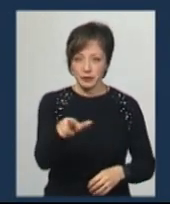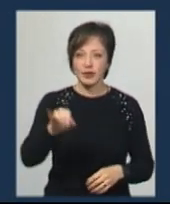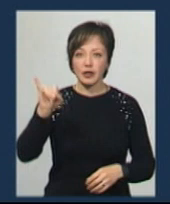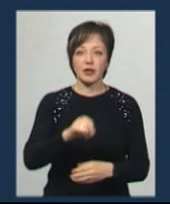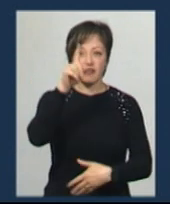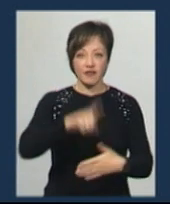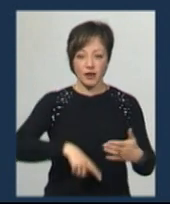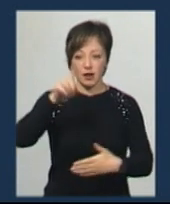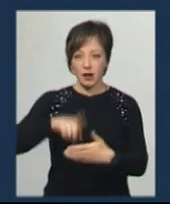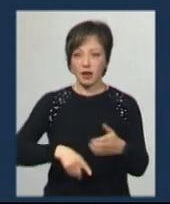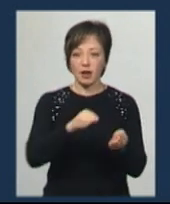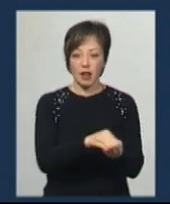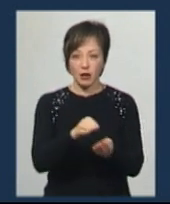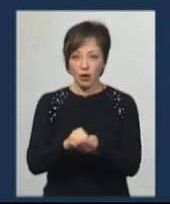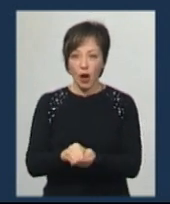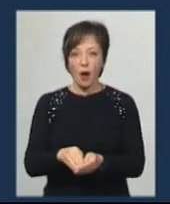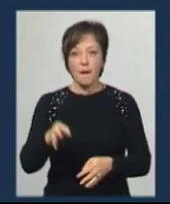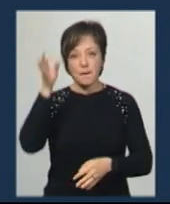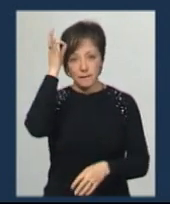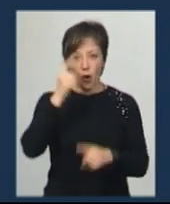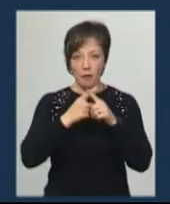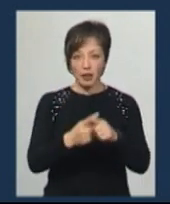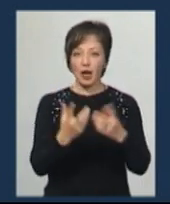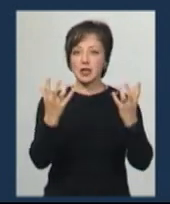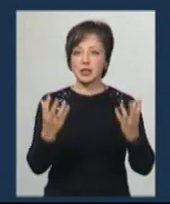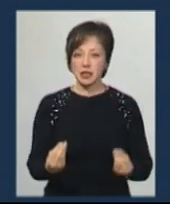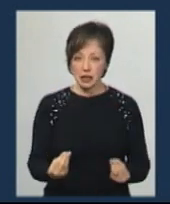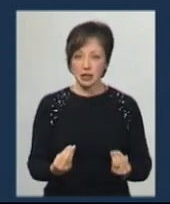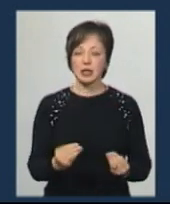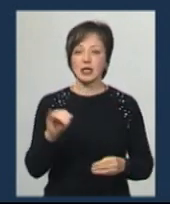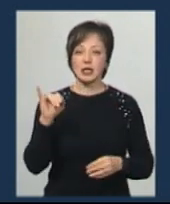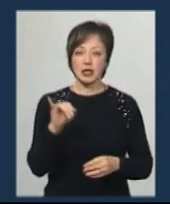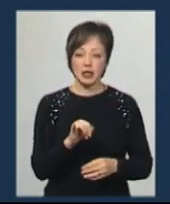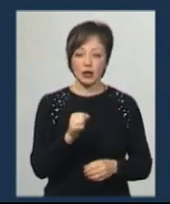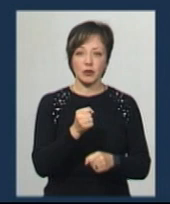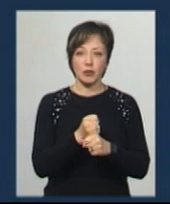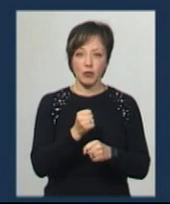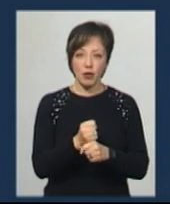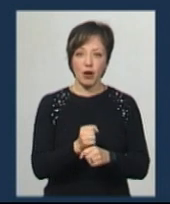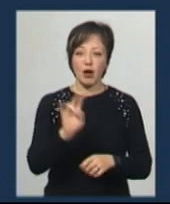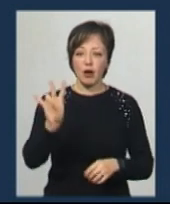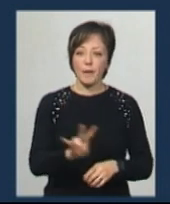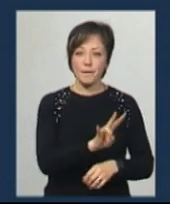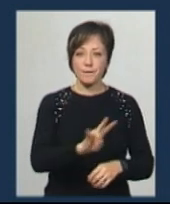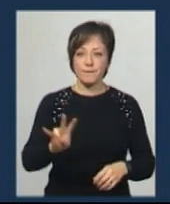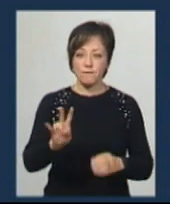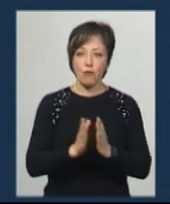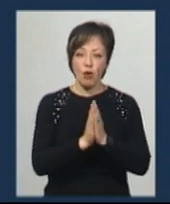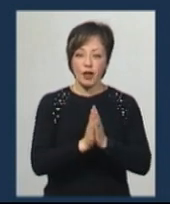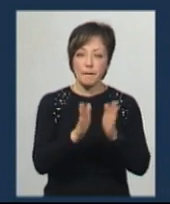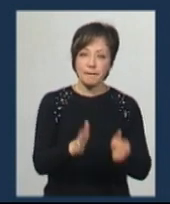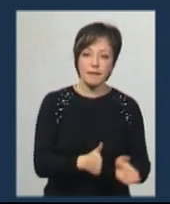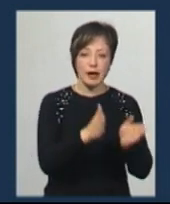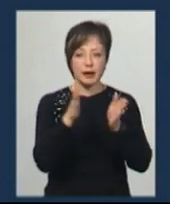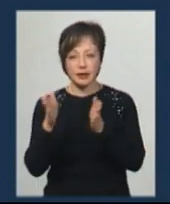кладовищ у поминальні дні після Великодня та звершення на них заупокійних молитв перенести